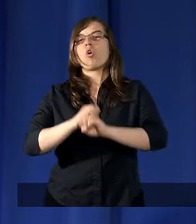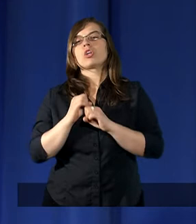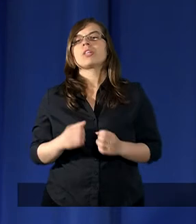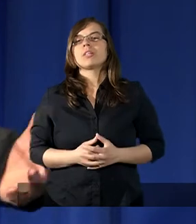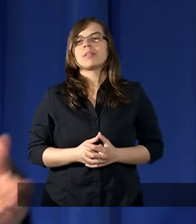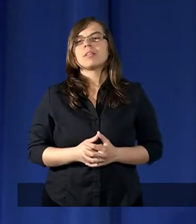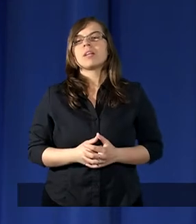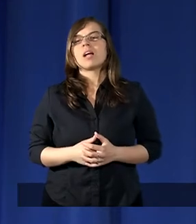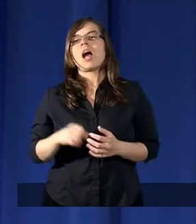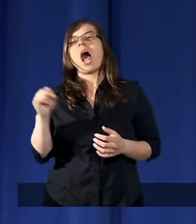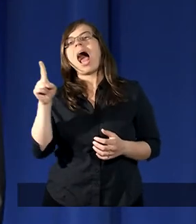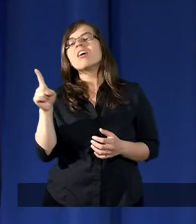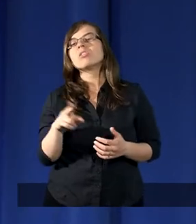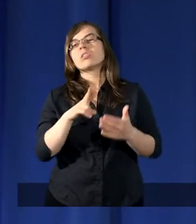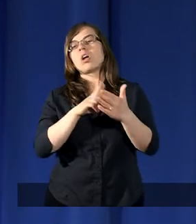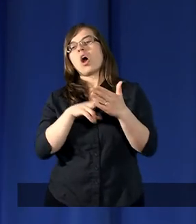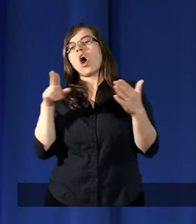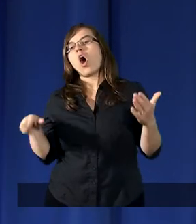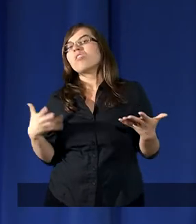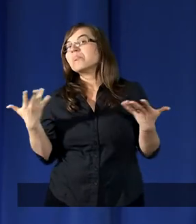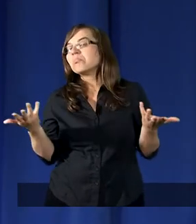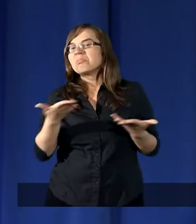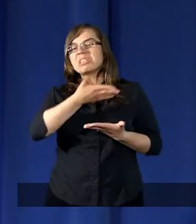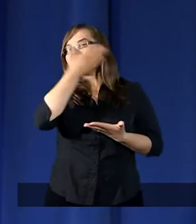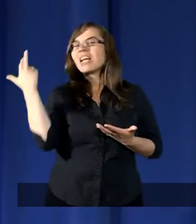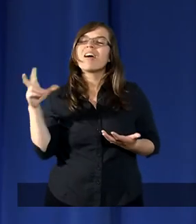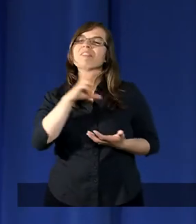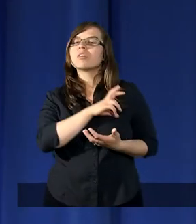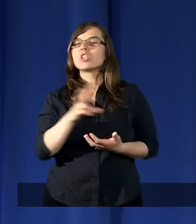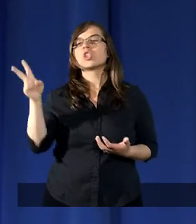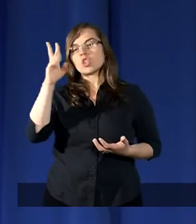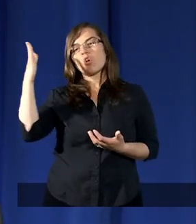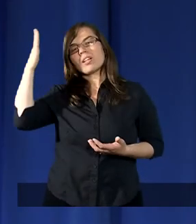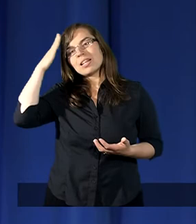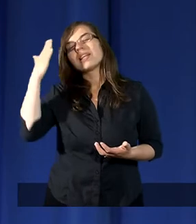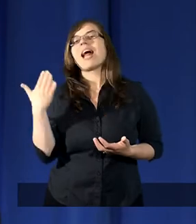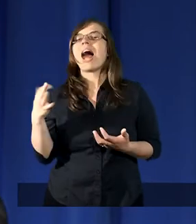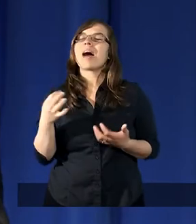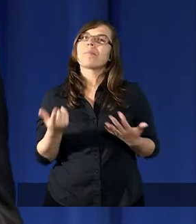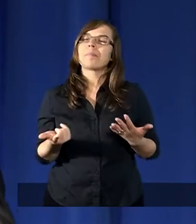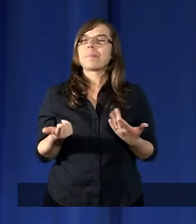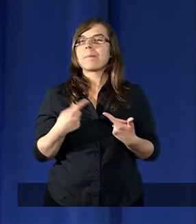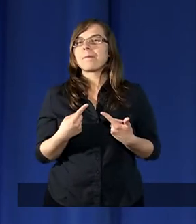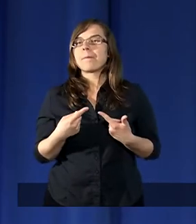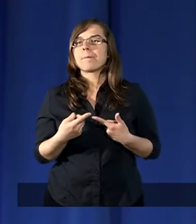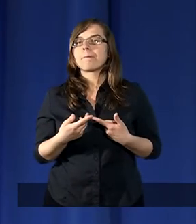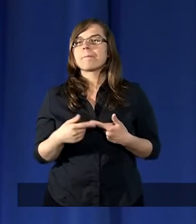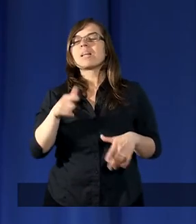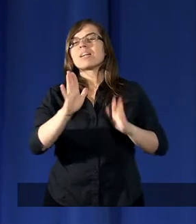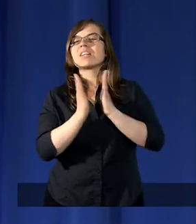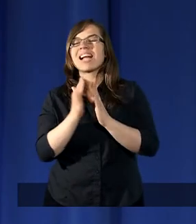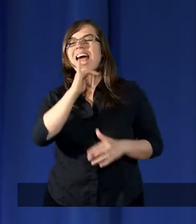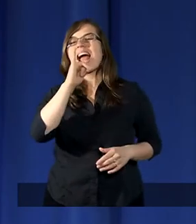Pas owce. Nie wiem, czy ktoś zna no w